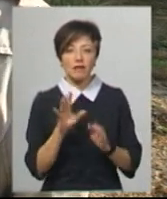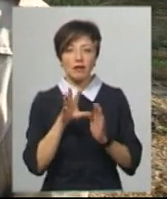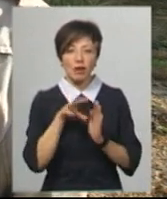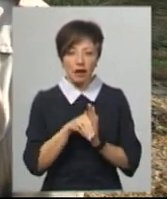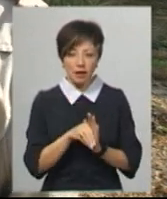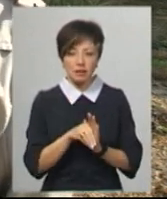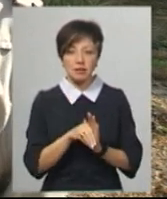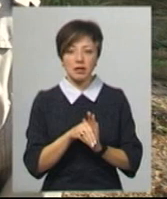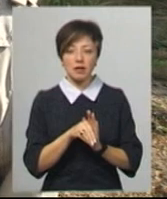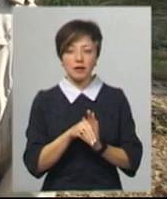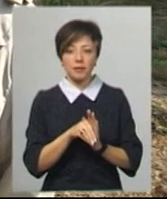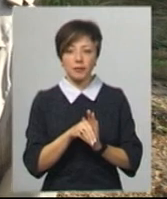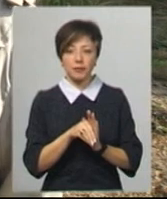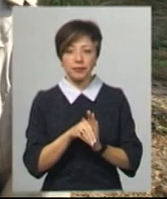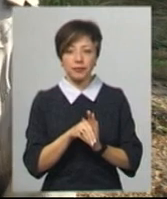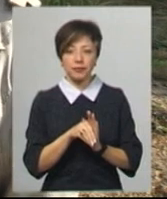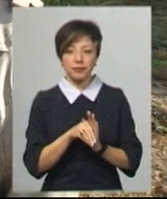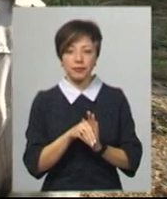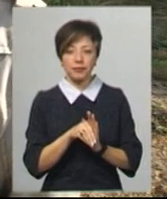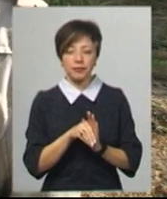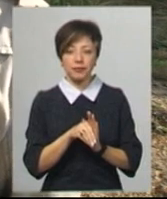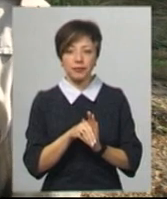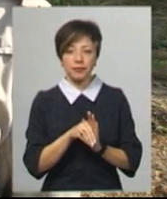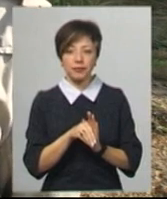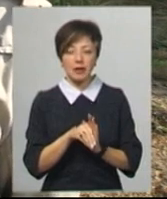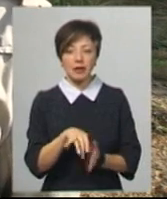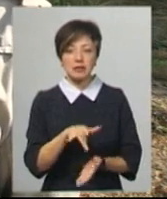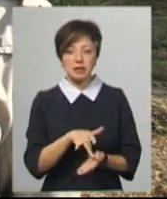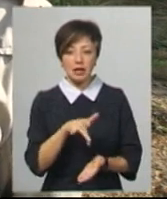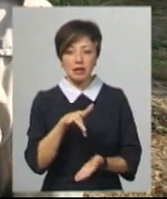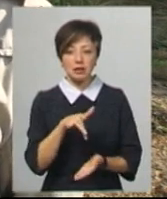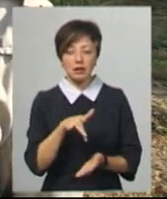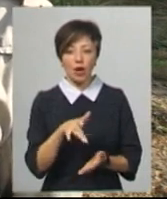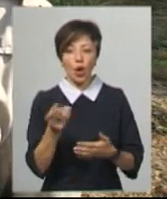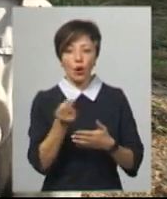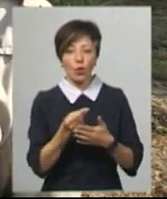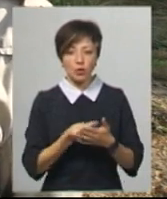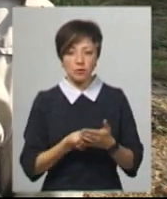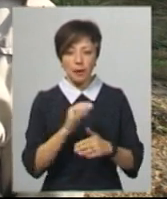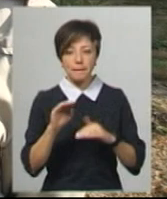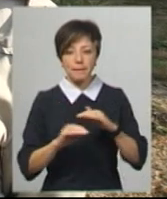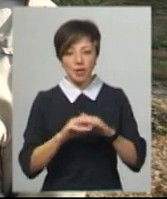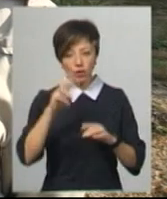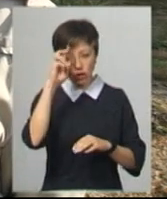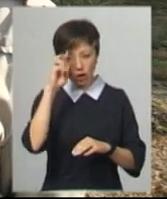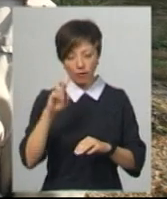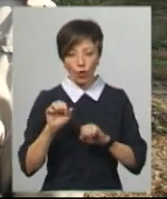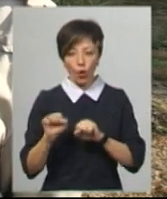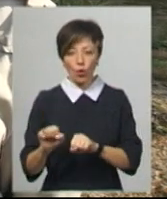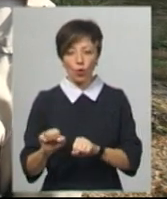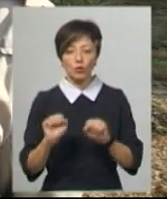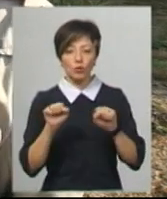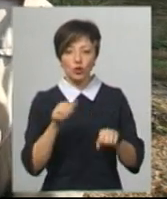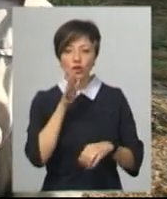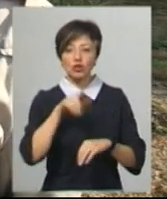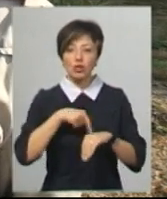центр розпису під охорону, під державну охорону, тому що він може з